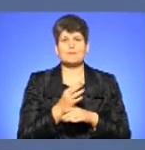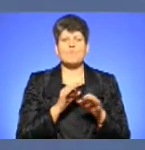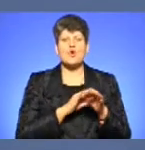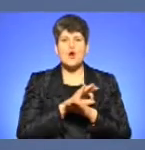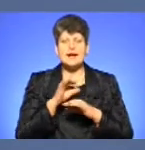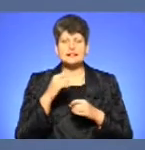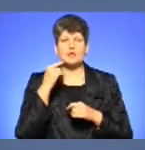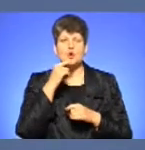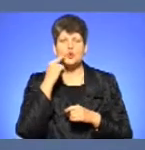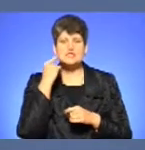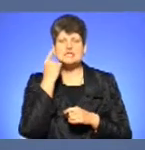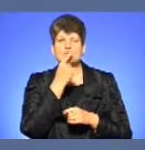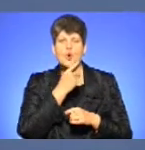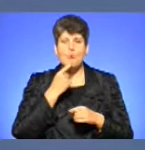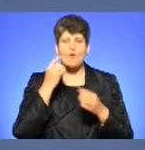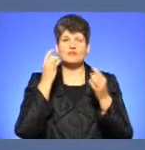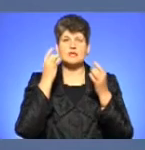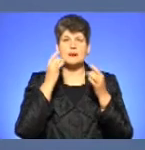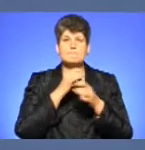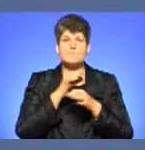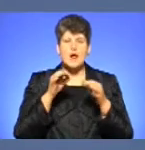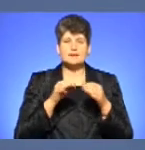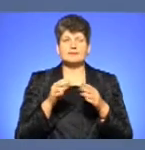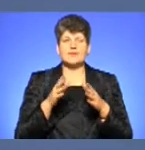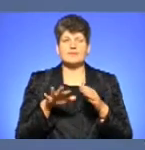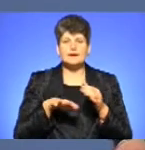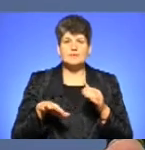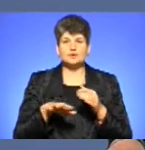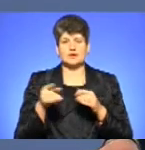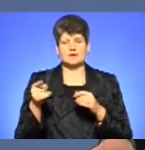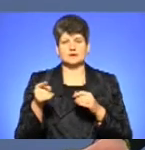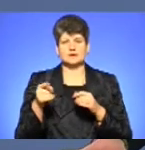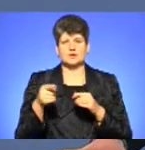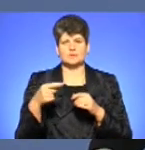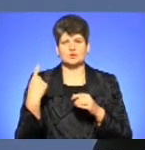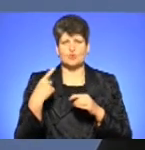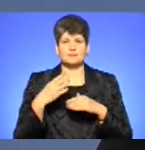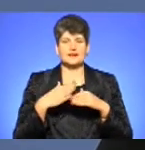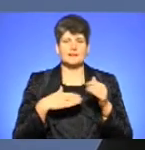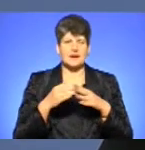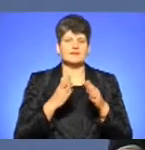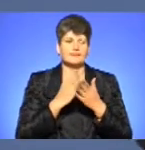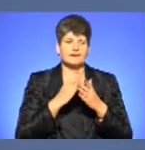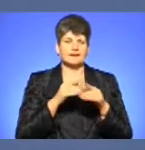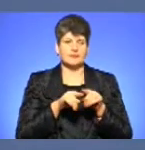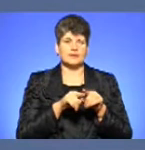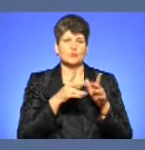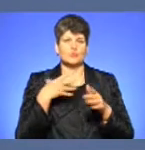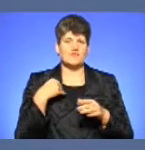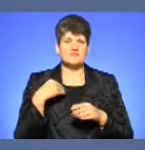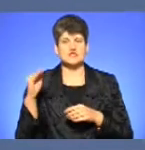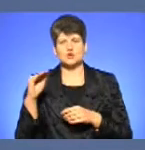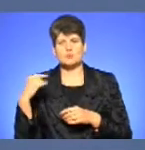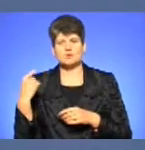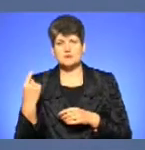російськомовний культурний проєкт на теренах Тернопільської області, так як і вже практики Львівської області, Житомирській.